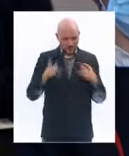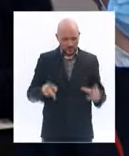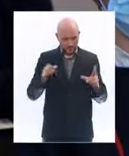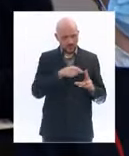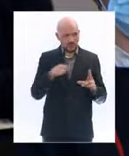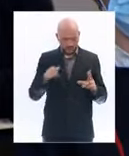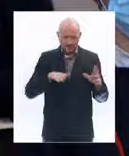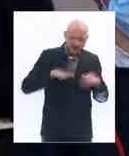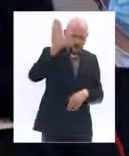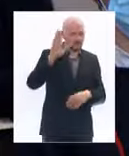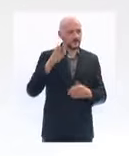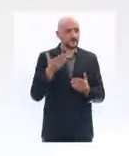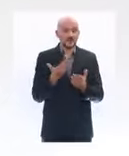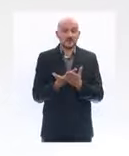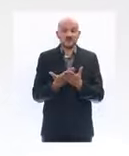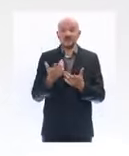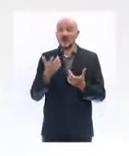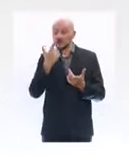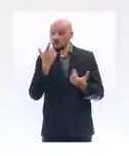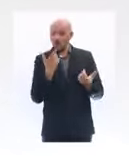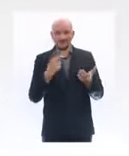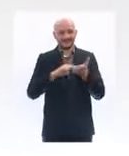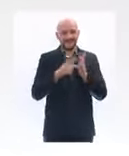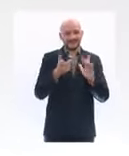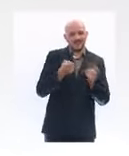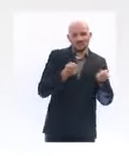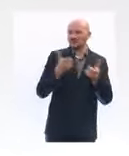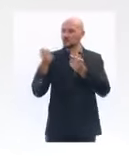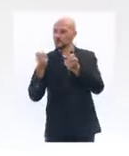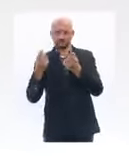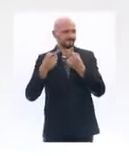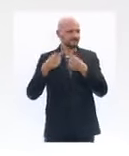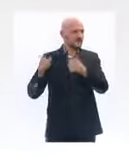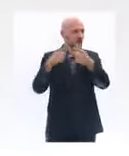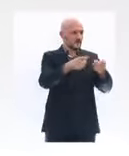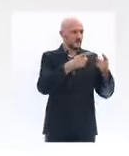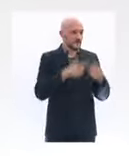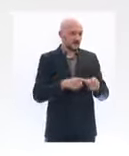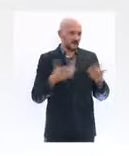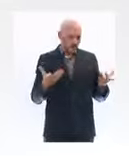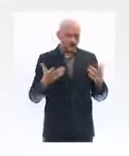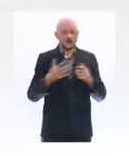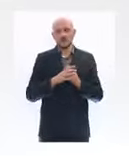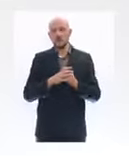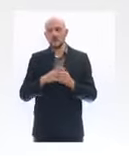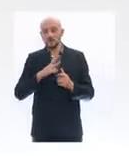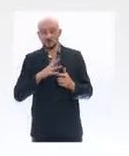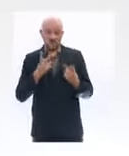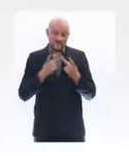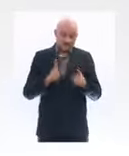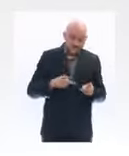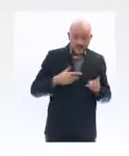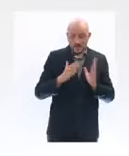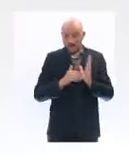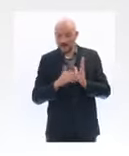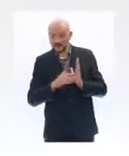les mesures de gestion, probablement, les mesures de gestion, les mesures prises pour freiner la circulation du virus, souvenez-vous de Marseille, d'autres métropoles, avec des mesures précoces